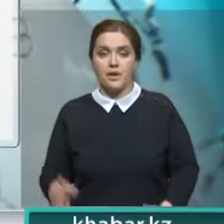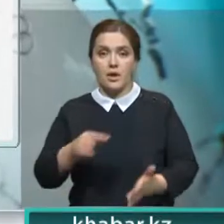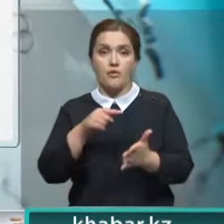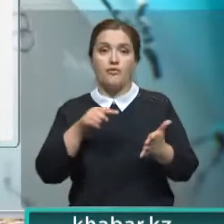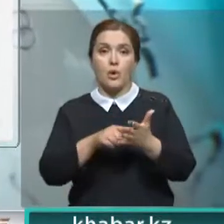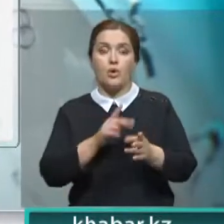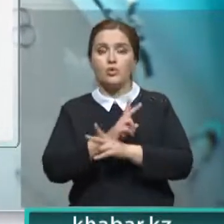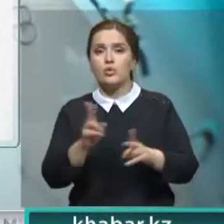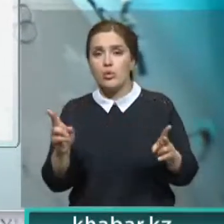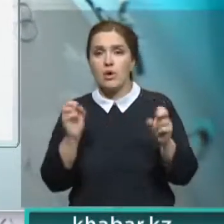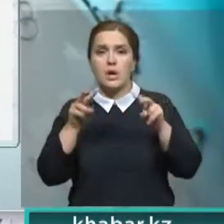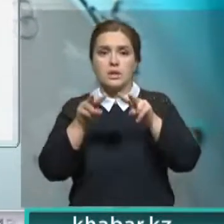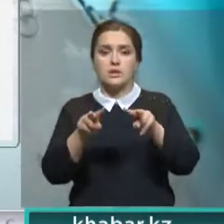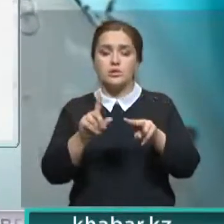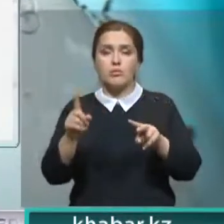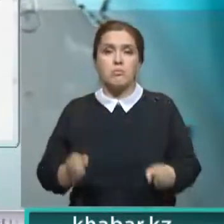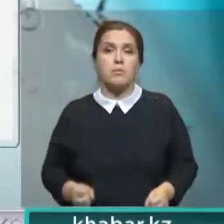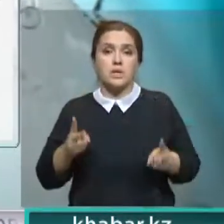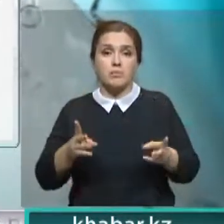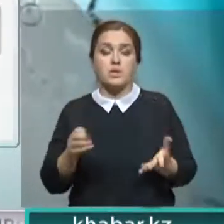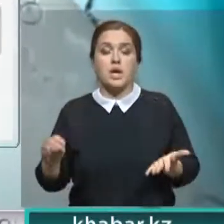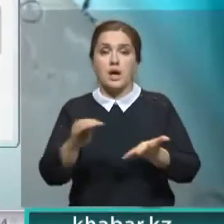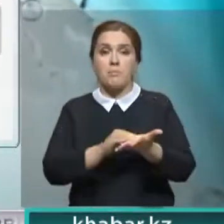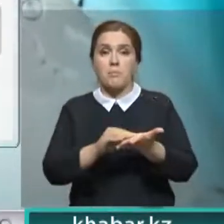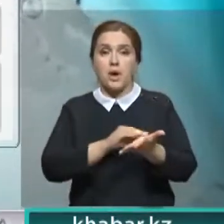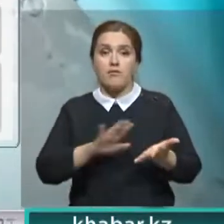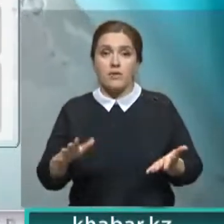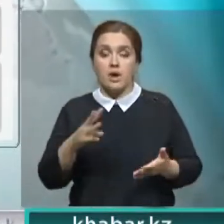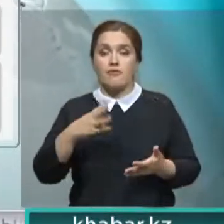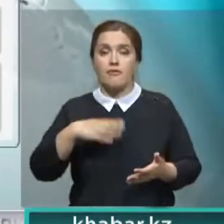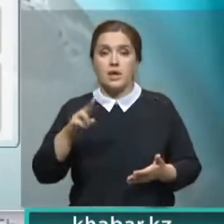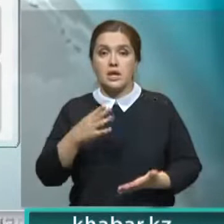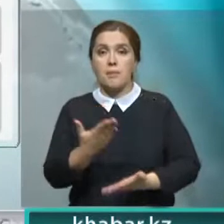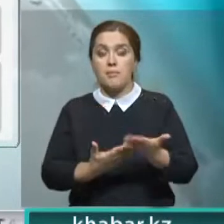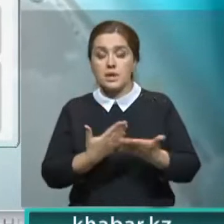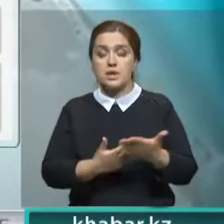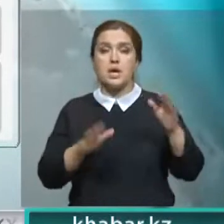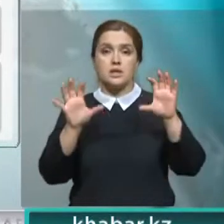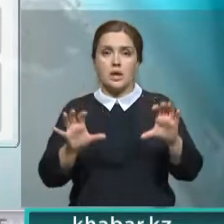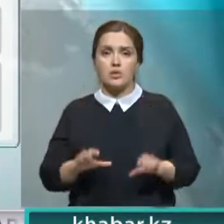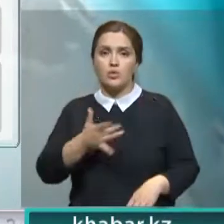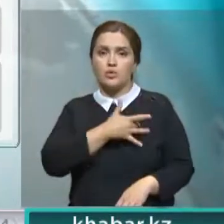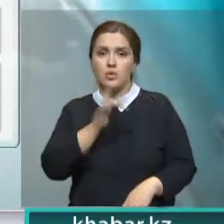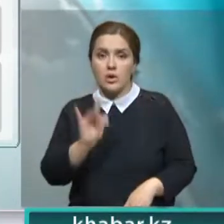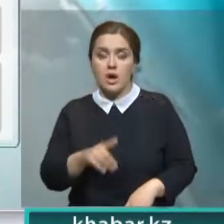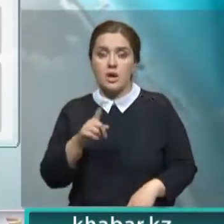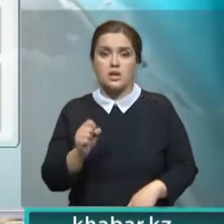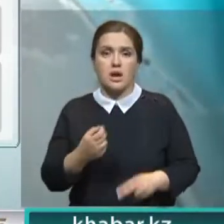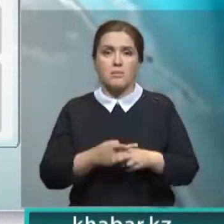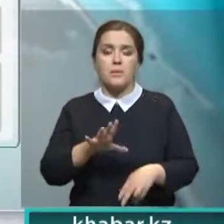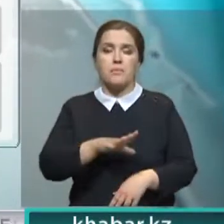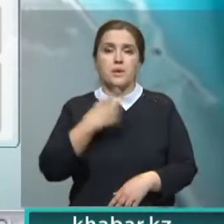кто и как следит за тем, чтобы преступление не повторилось? В МВД поясняют, законодательство ужесточили и за бывшими